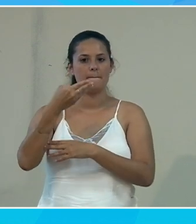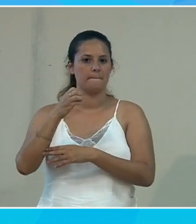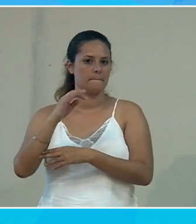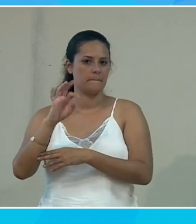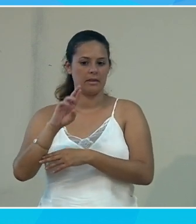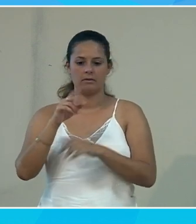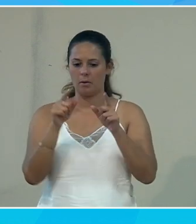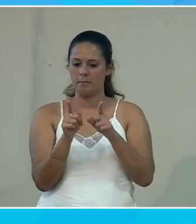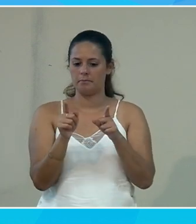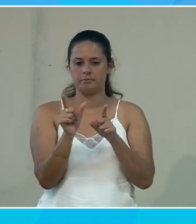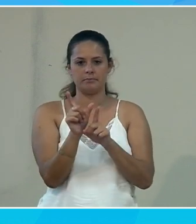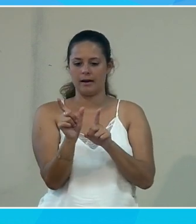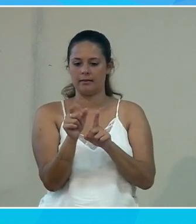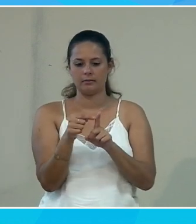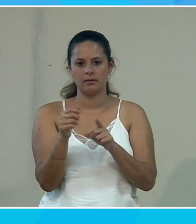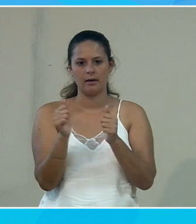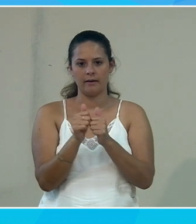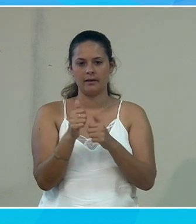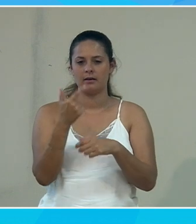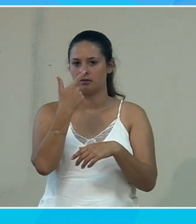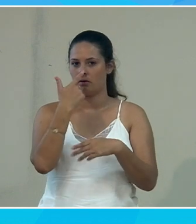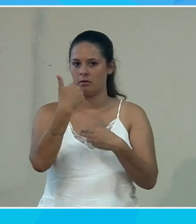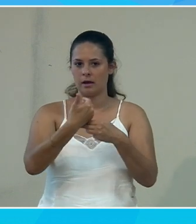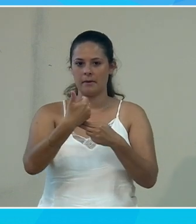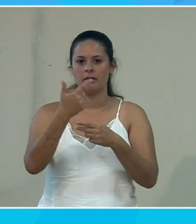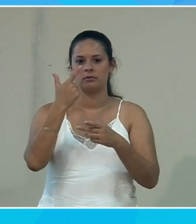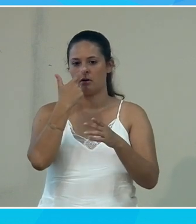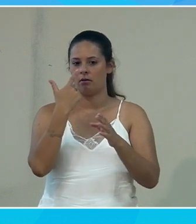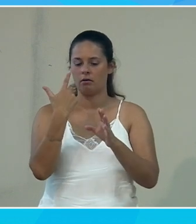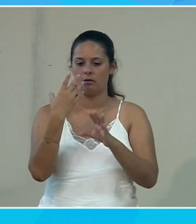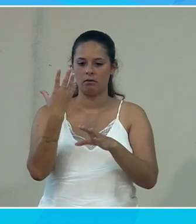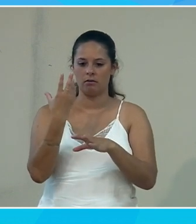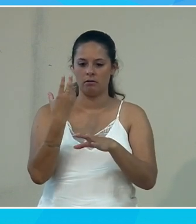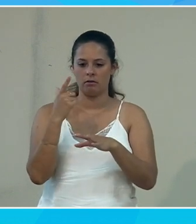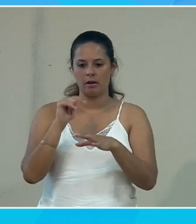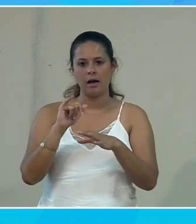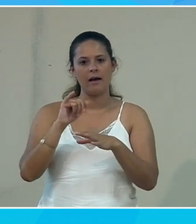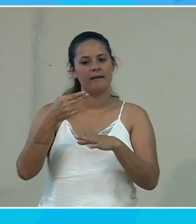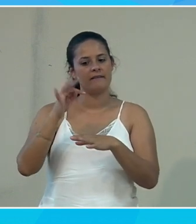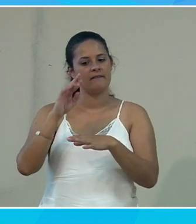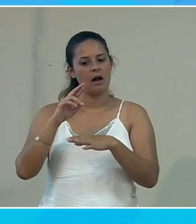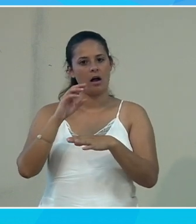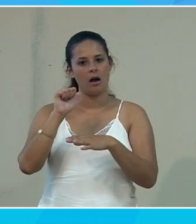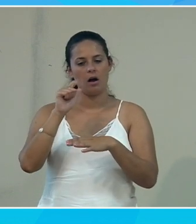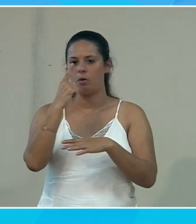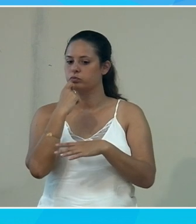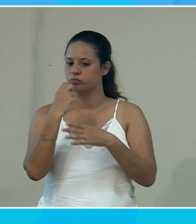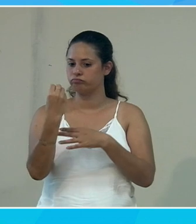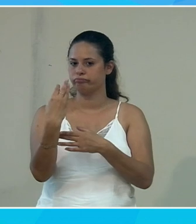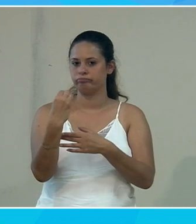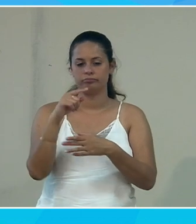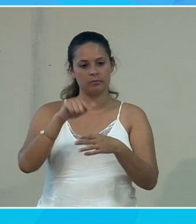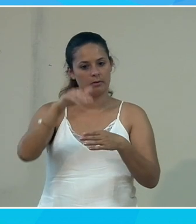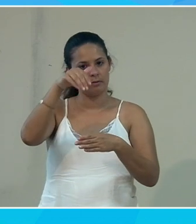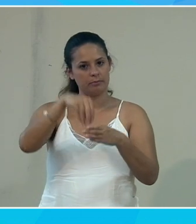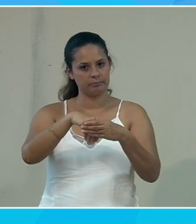barrette avec des caméras, un petit émetteur infrarouge, donc on travaille en partenariat avec Toby Dynavox. Donc